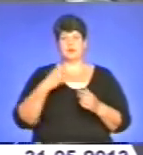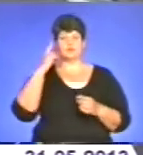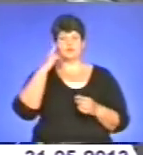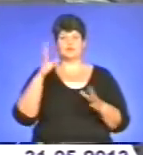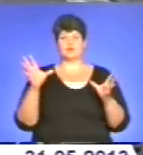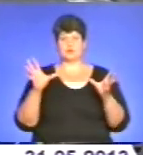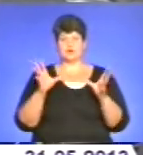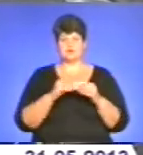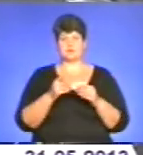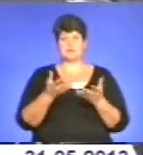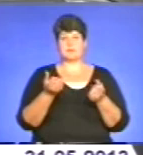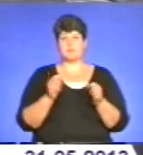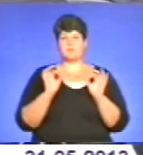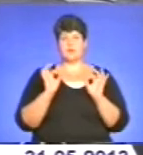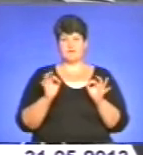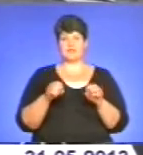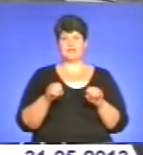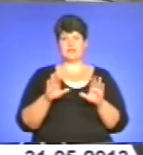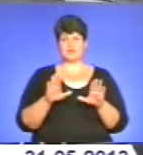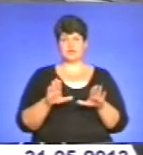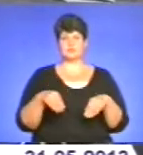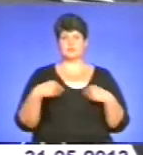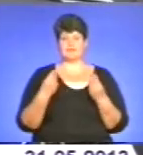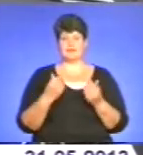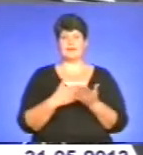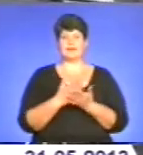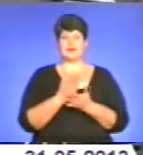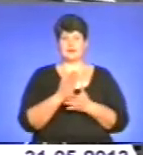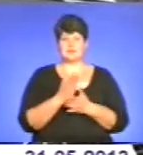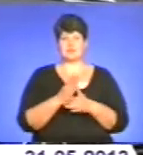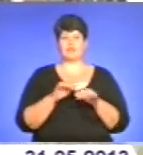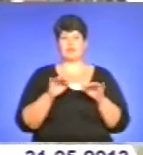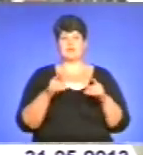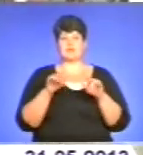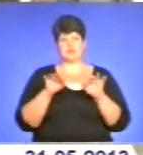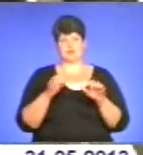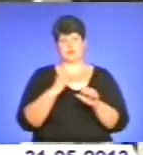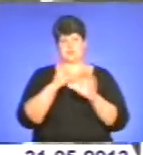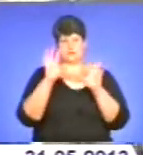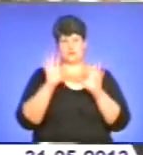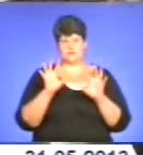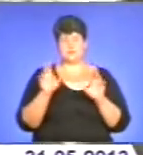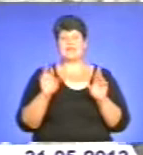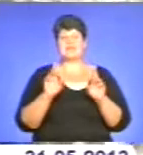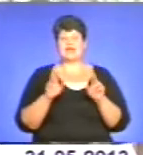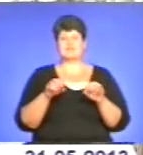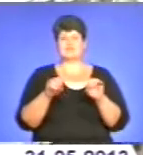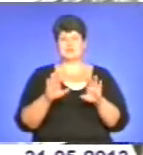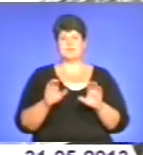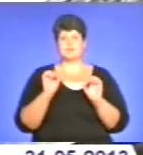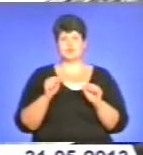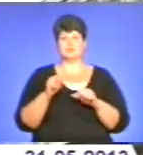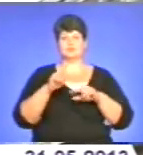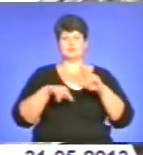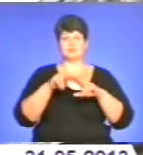задаємо правильне рішення, яким чином зробити так, щоб послуг надавалися якісно і в межах діючого законодавства. Щоб вирішити, як можна зрушити питання добудови